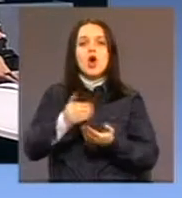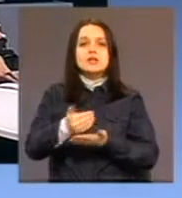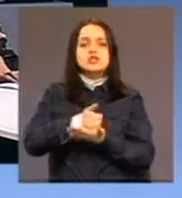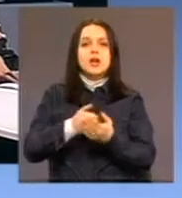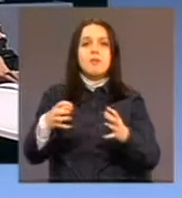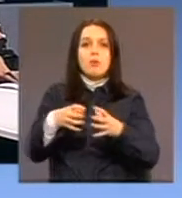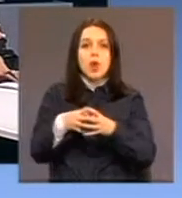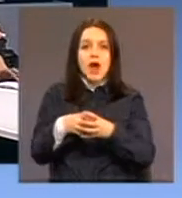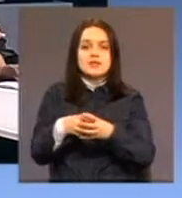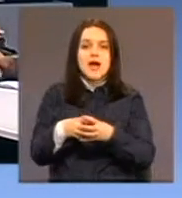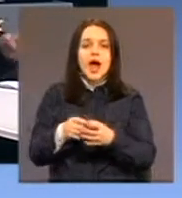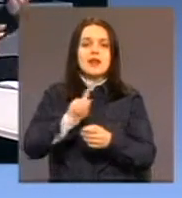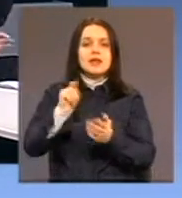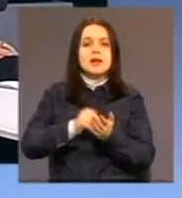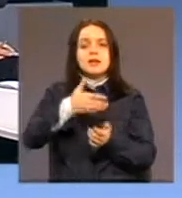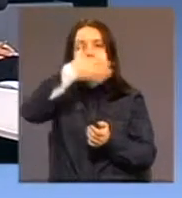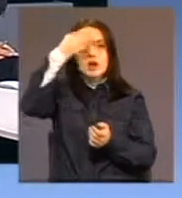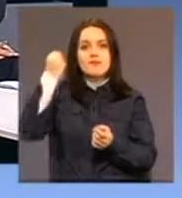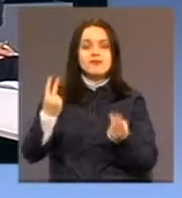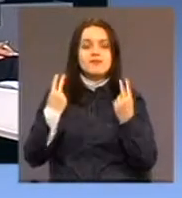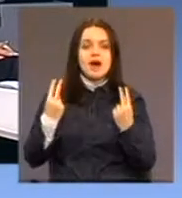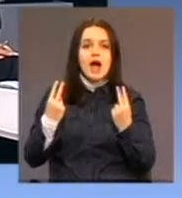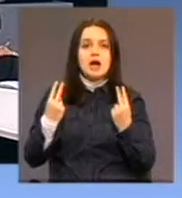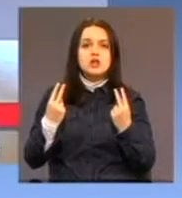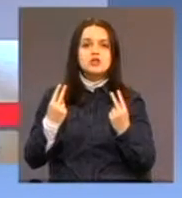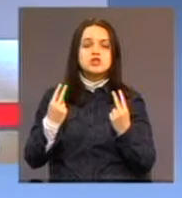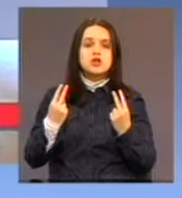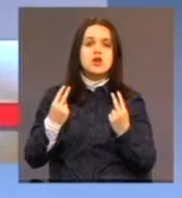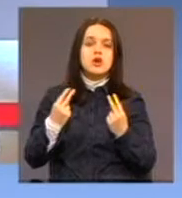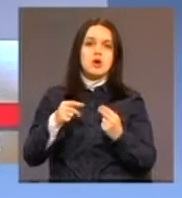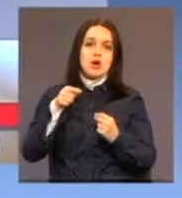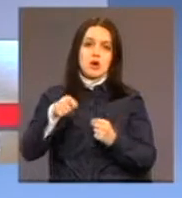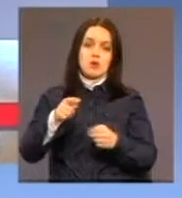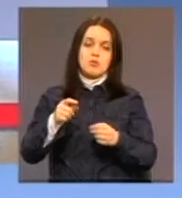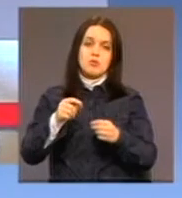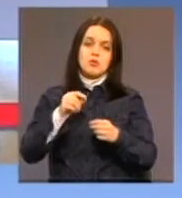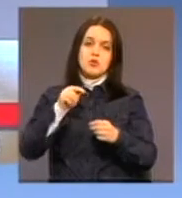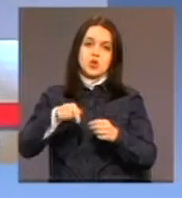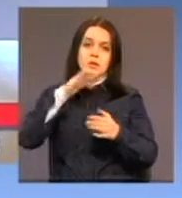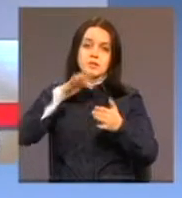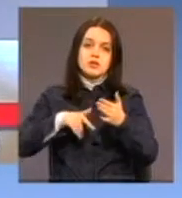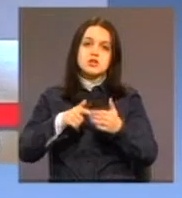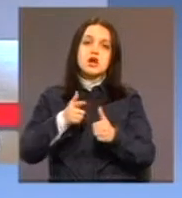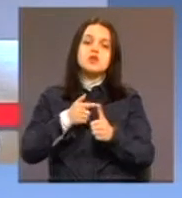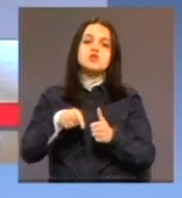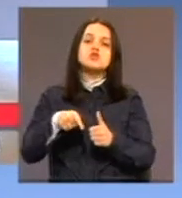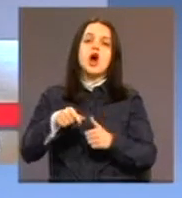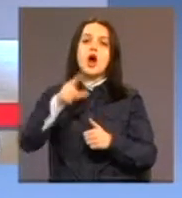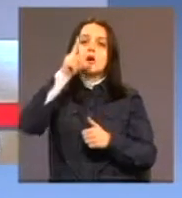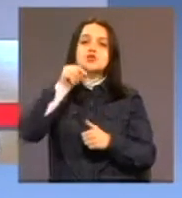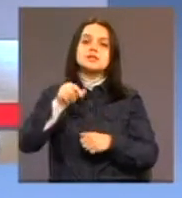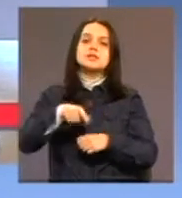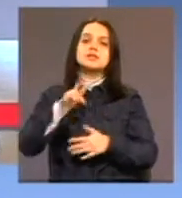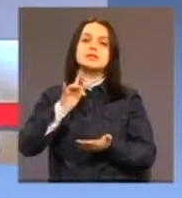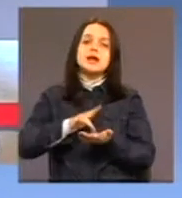jednu od bitnih karika, učitoj toj priči, a to su centri za socijalni rad, opštinski centri za socijalni rad, koji